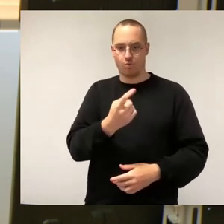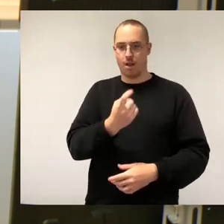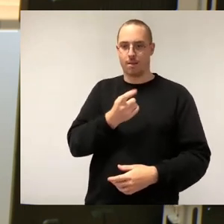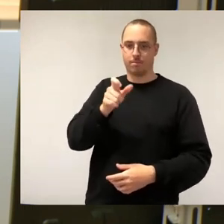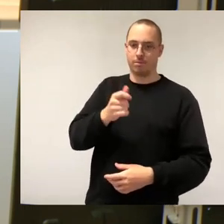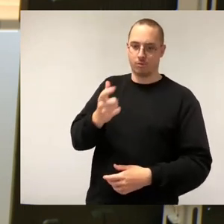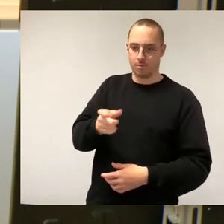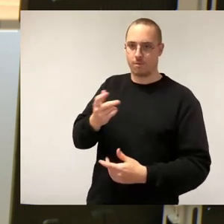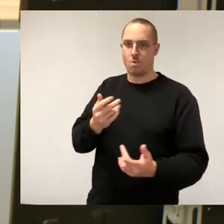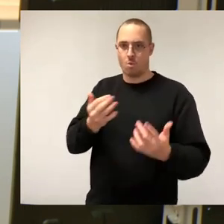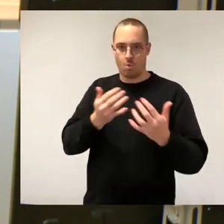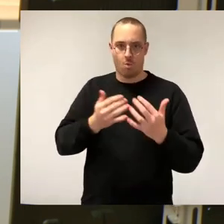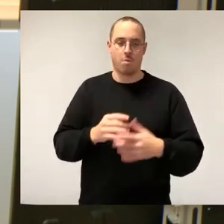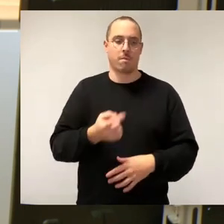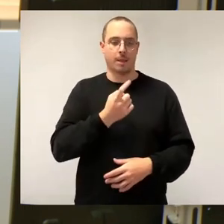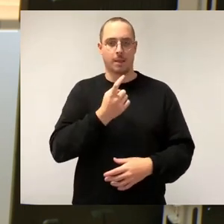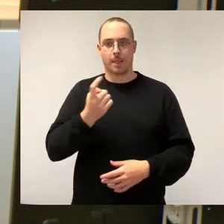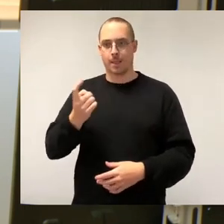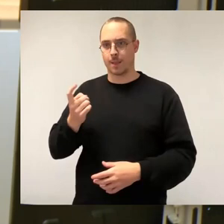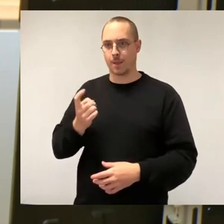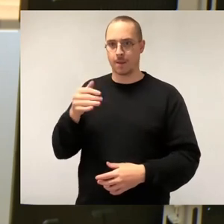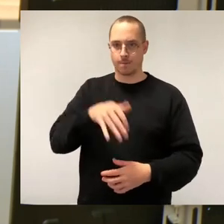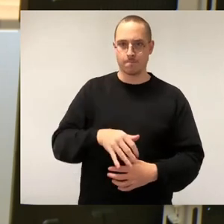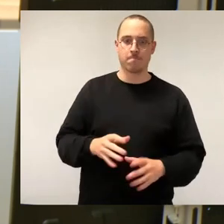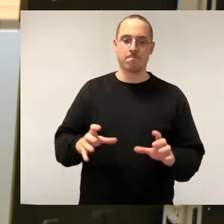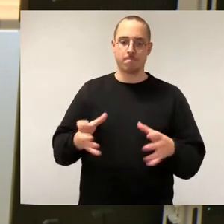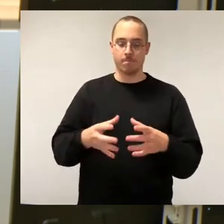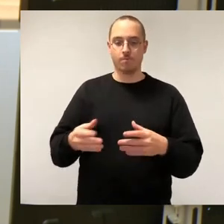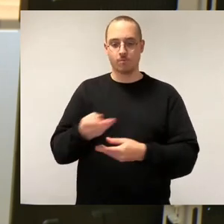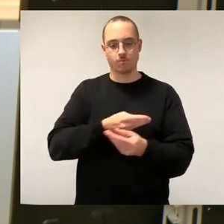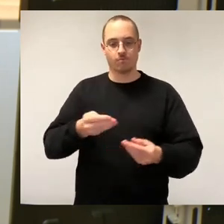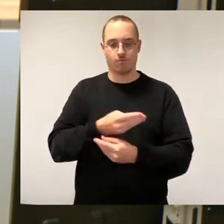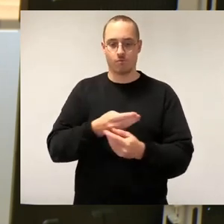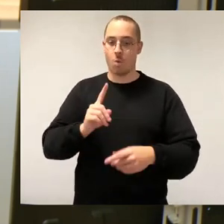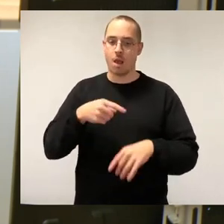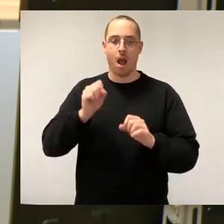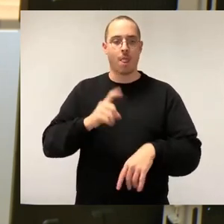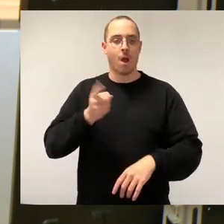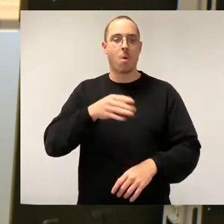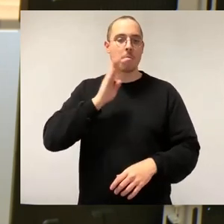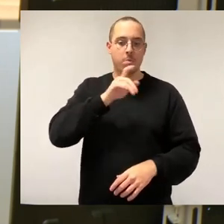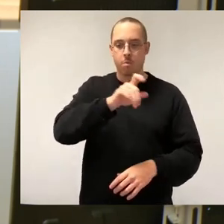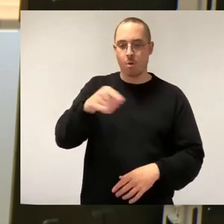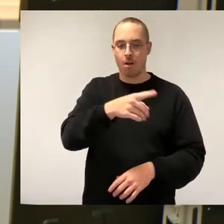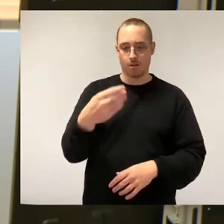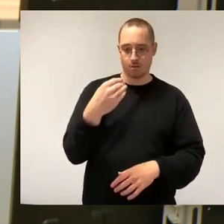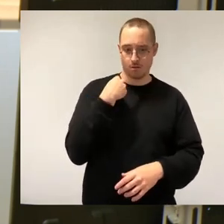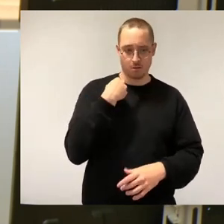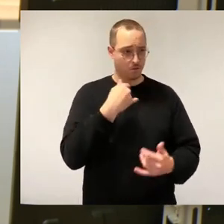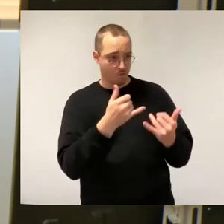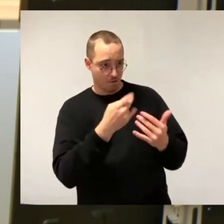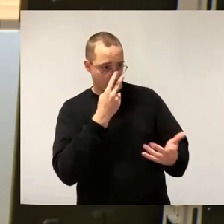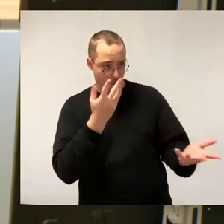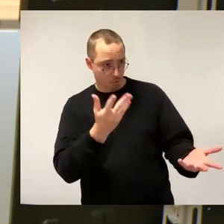informiert sind, damit wir die Bürgerinnen und Bürger informieren können, die uns ansprechen, um eben das alles so auf den Weg zu bringen, wie wir es